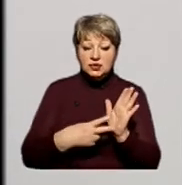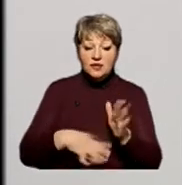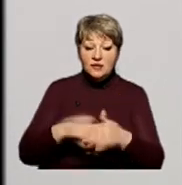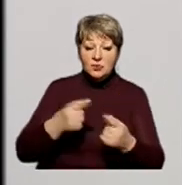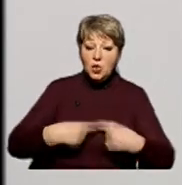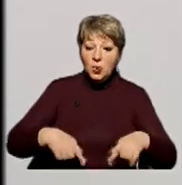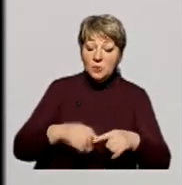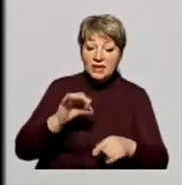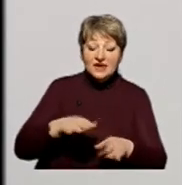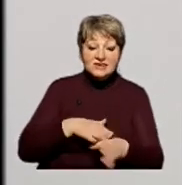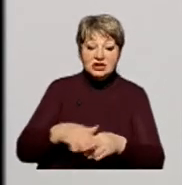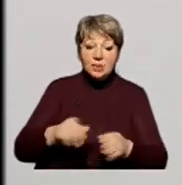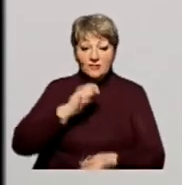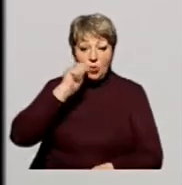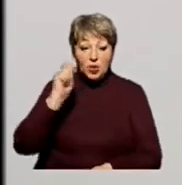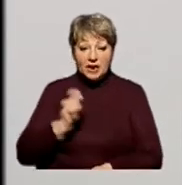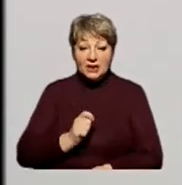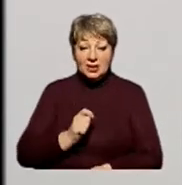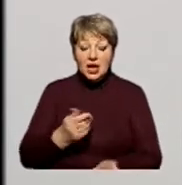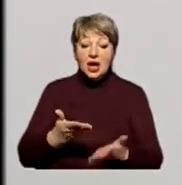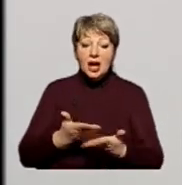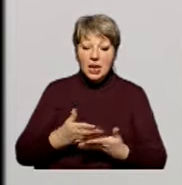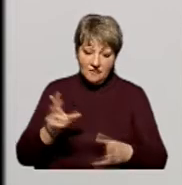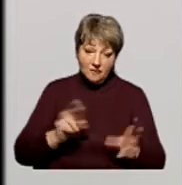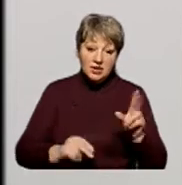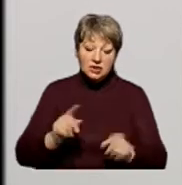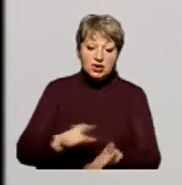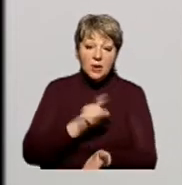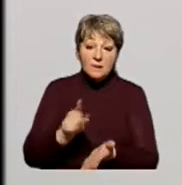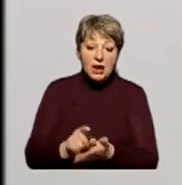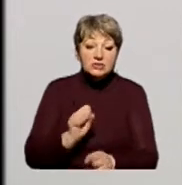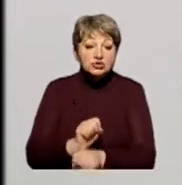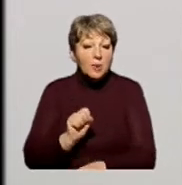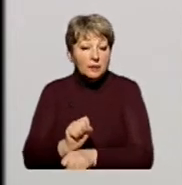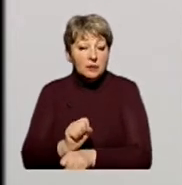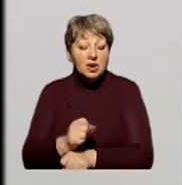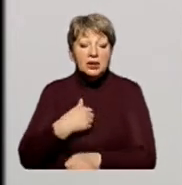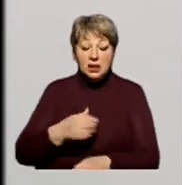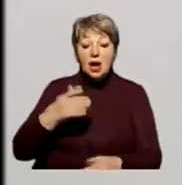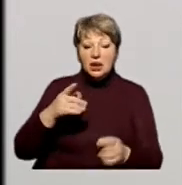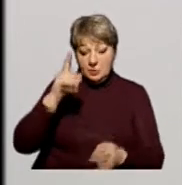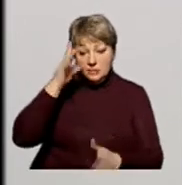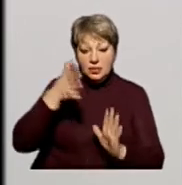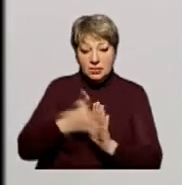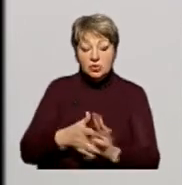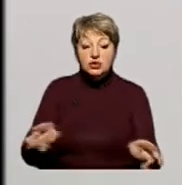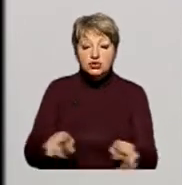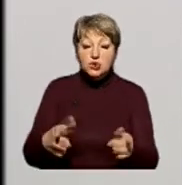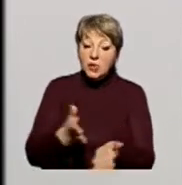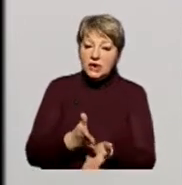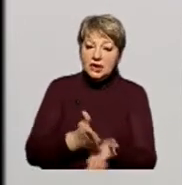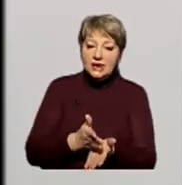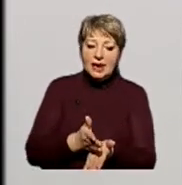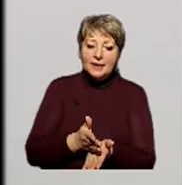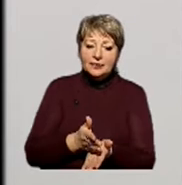окрузі, так і в цілому в Україні, ми, я вважаю, повинні зупинятися. А я б свідомий того, що є